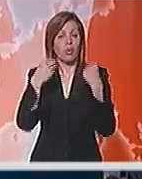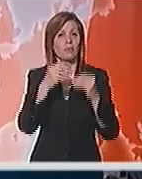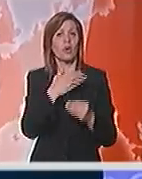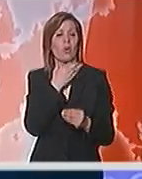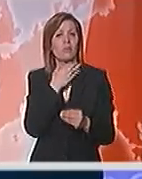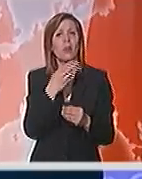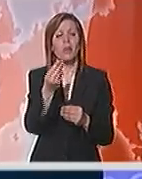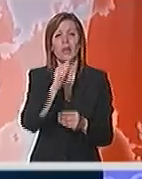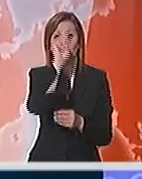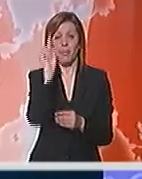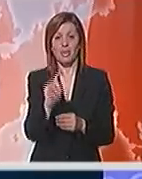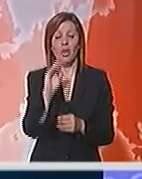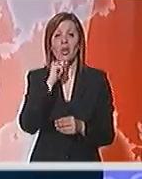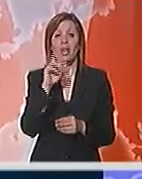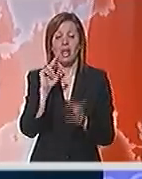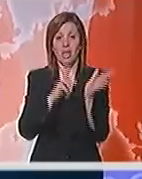za monetarna pitanja Oli Ren.